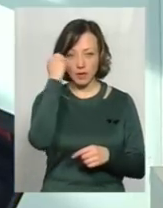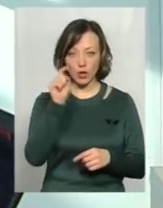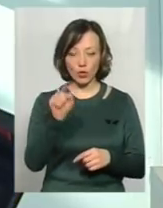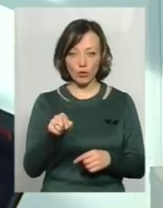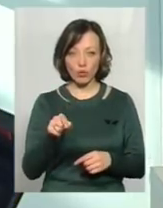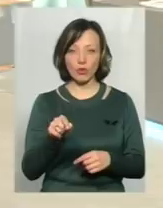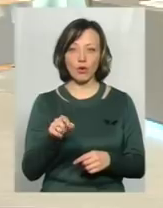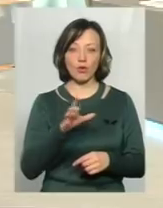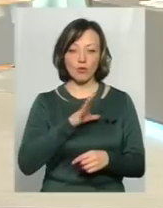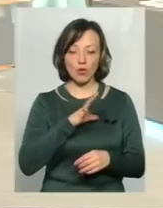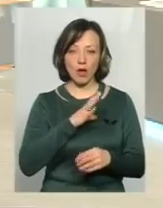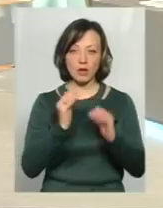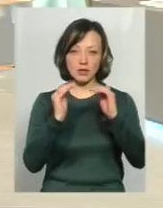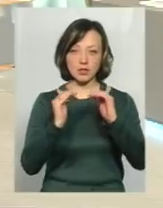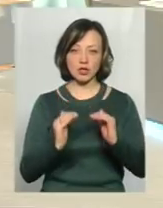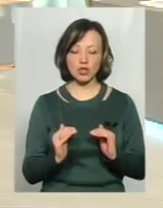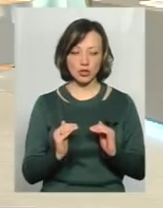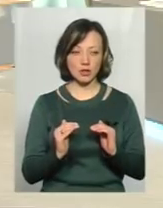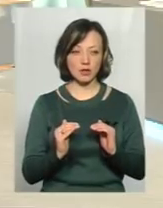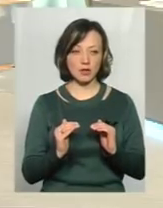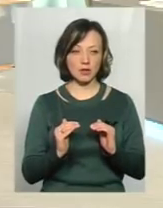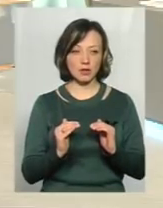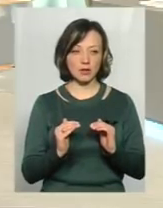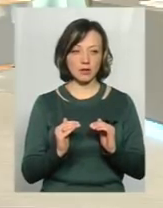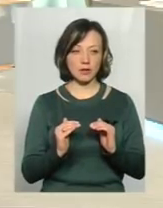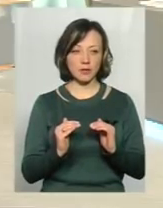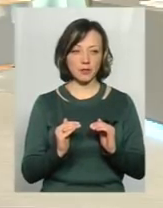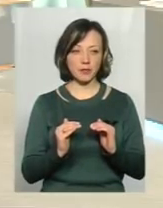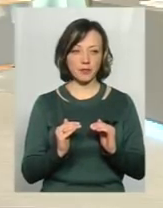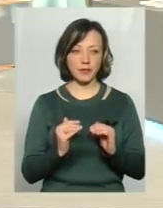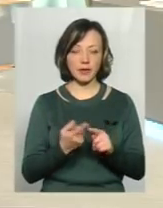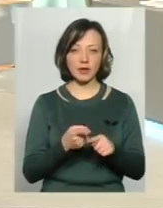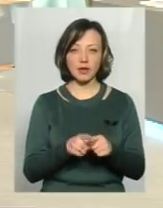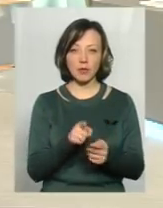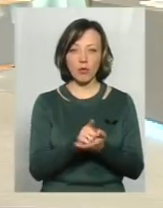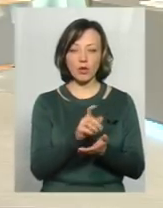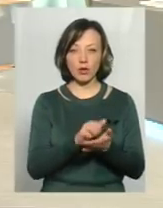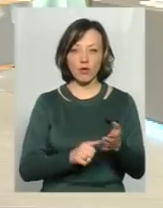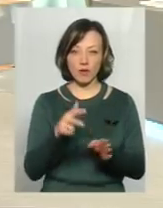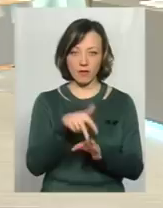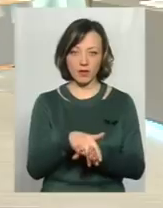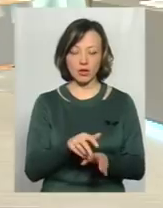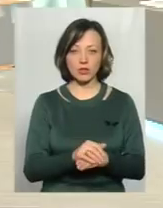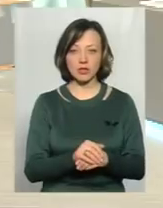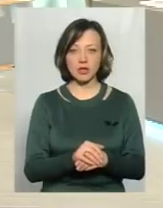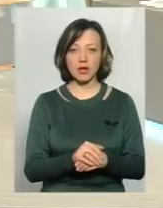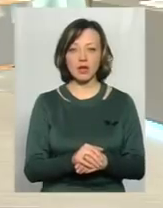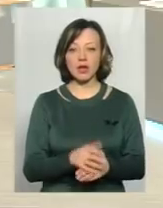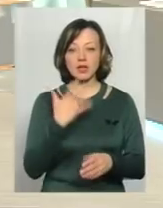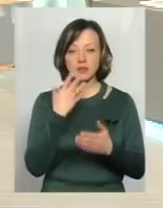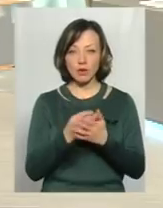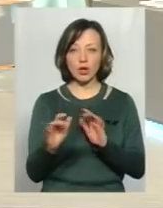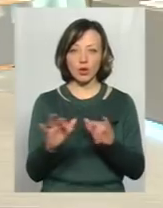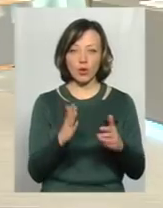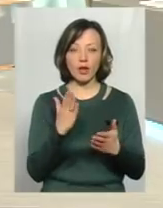була знижена це податкове навантаження. Тобто, відповідно, свої кроки є.